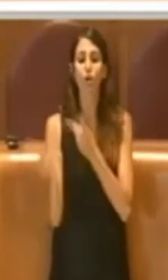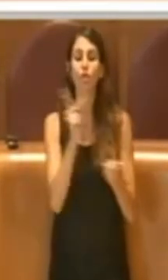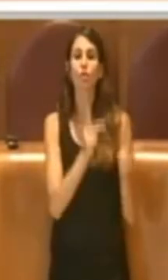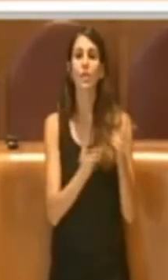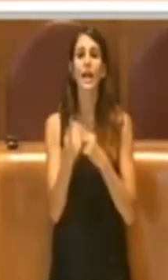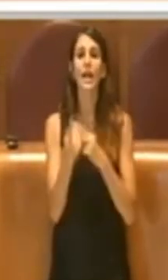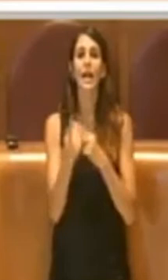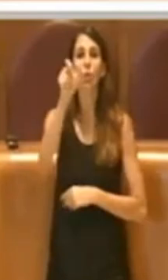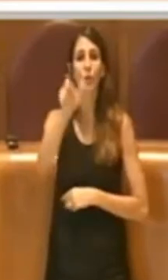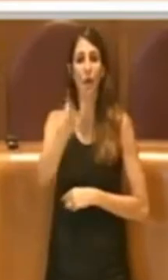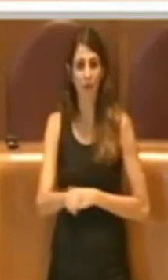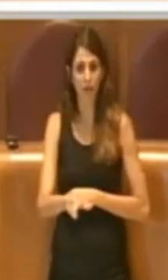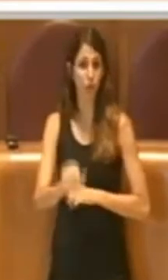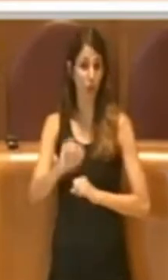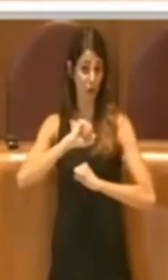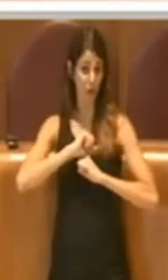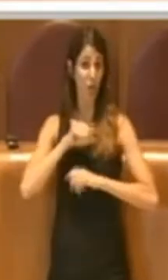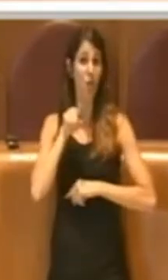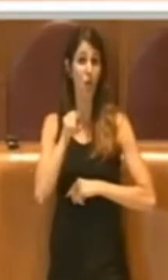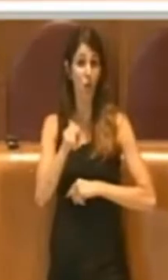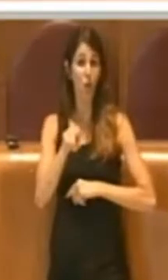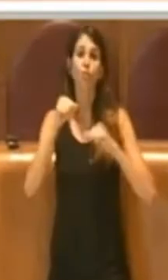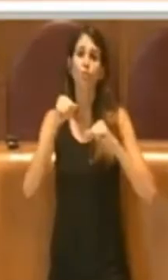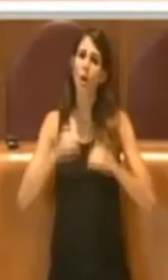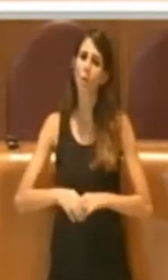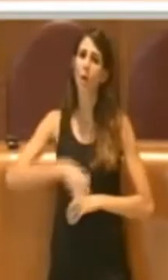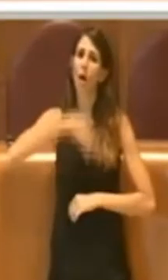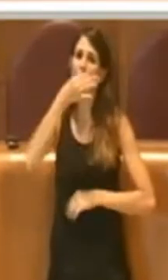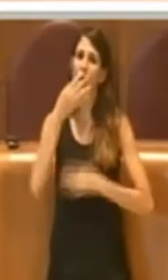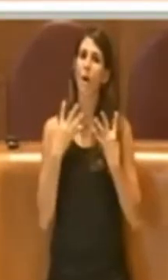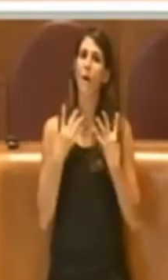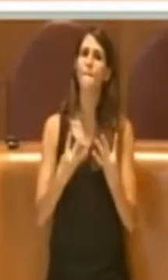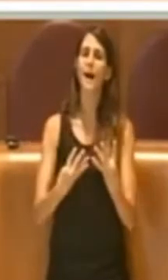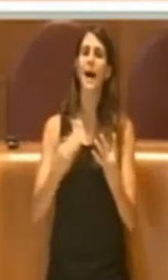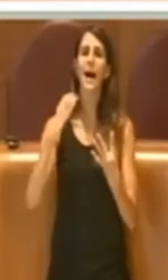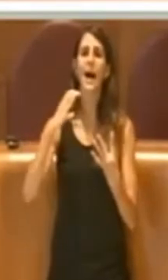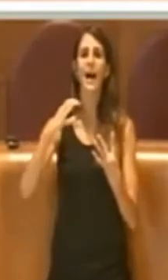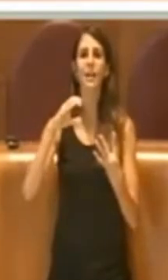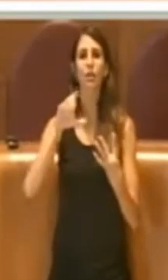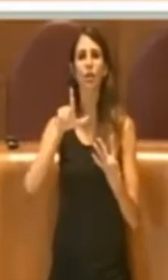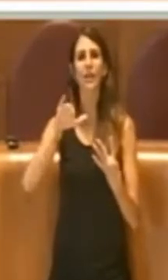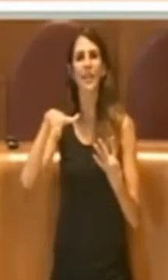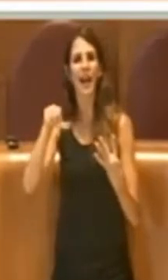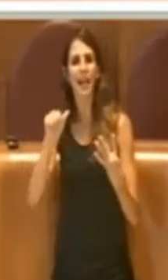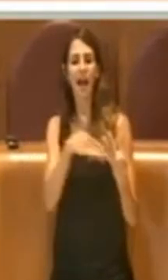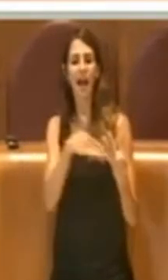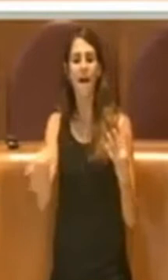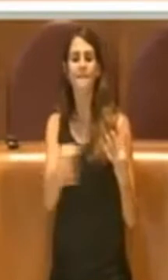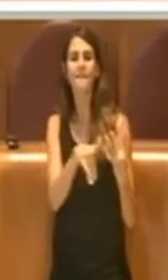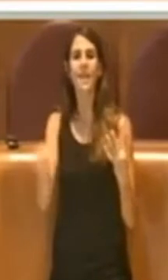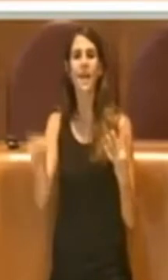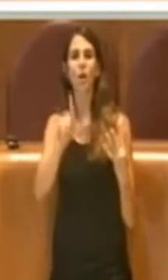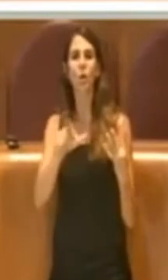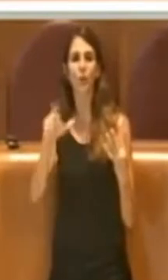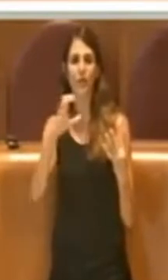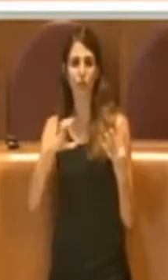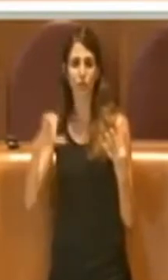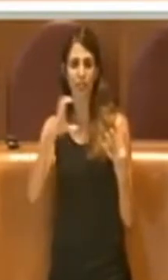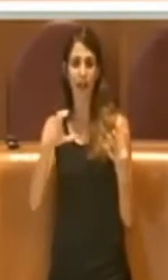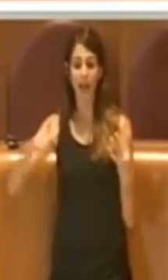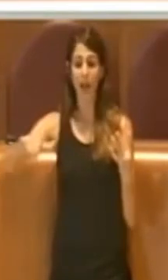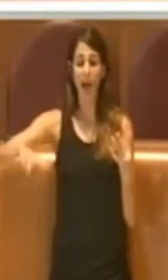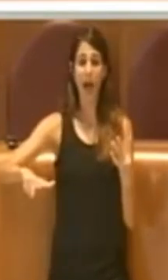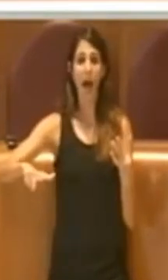gestire il parco Chiala, in via Luigi Chiala, angolo via Eugenio